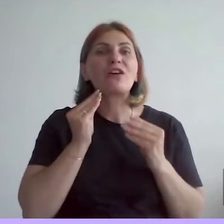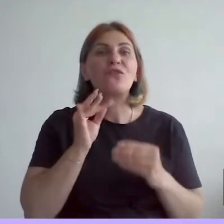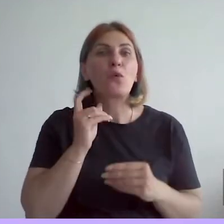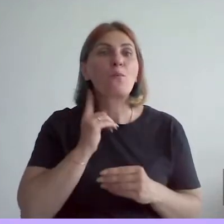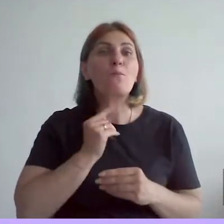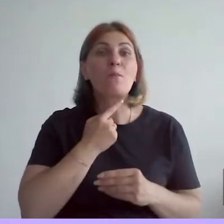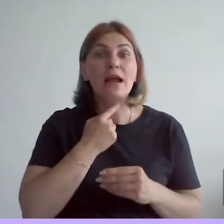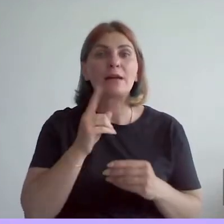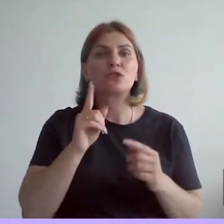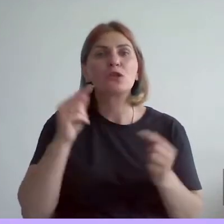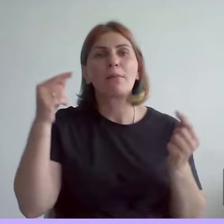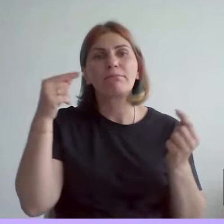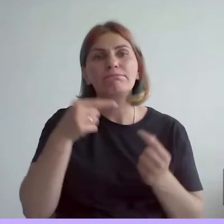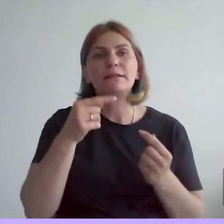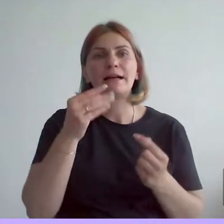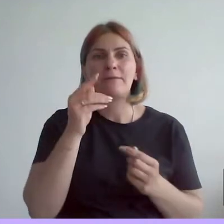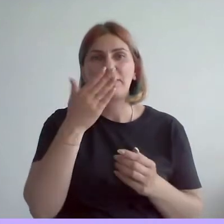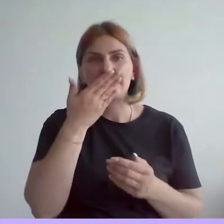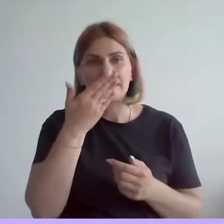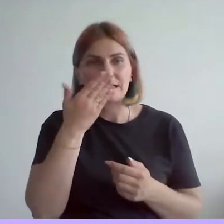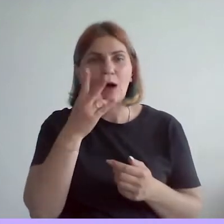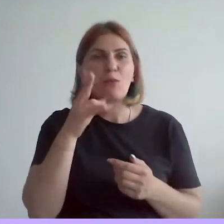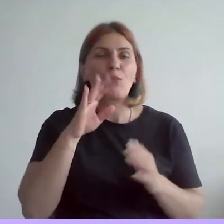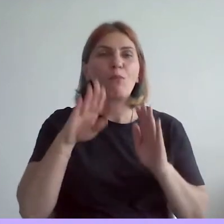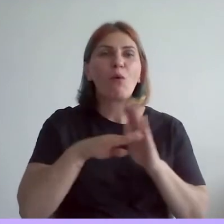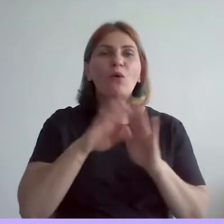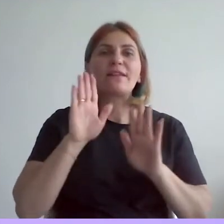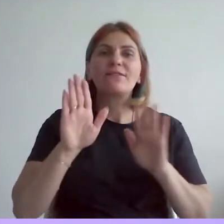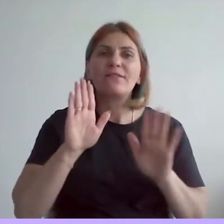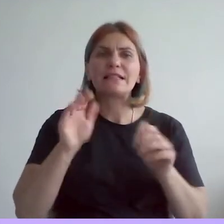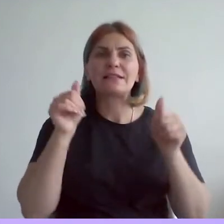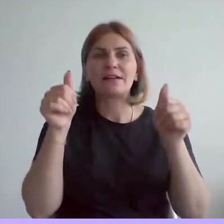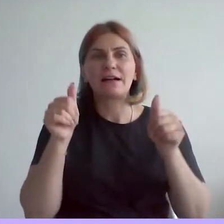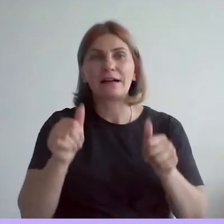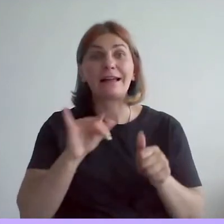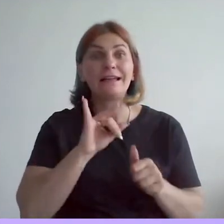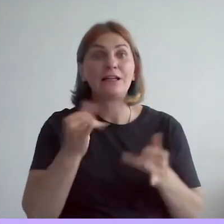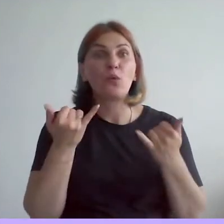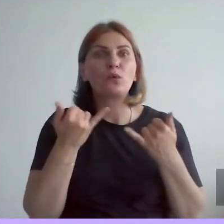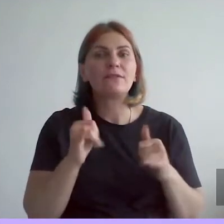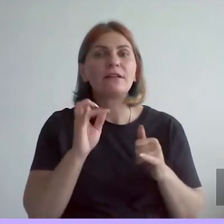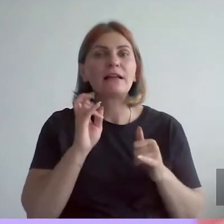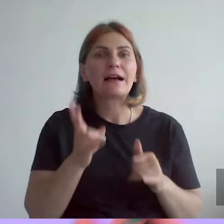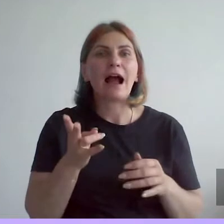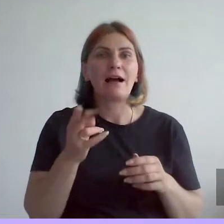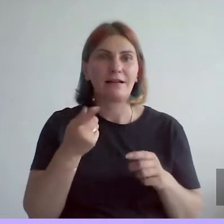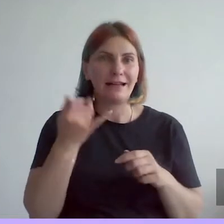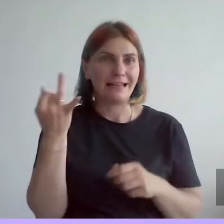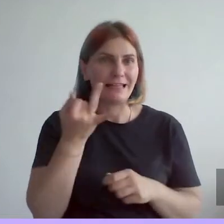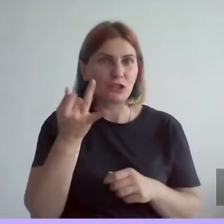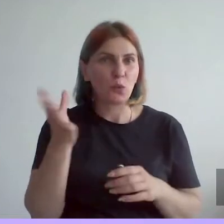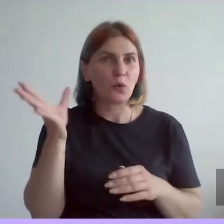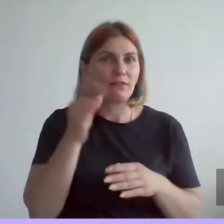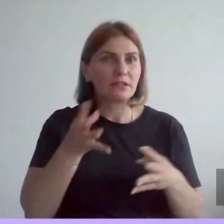ароматы, подходящие под выставки, под картины. И удивительно, да, как переплетается история, что на территории